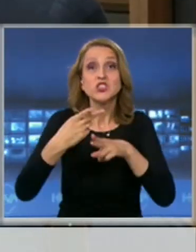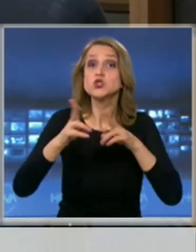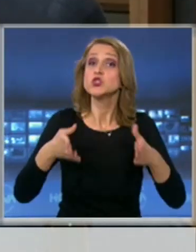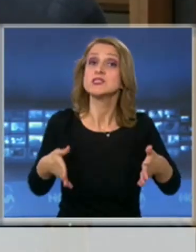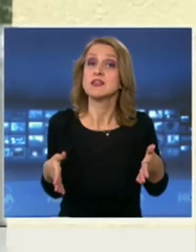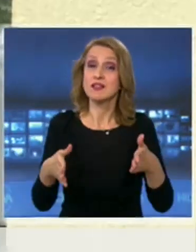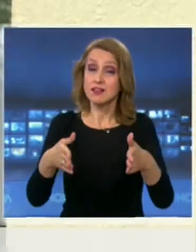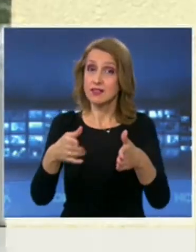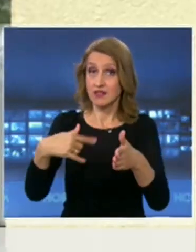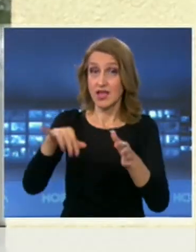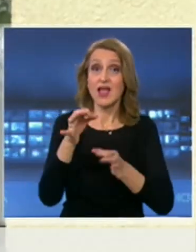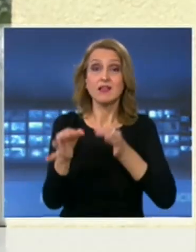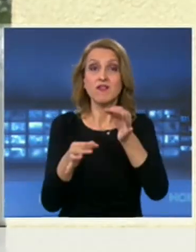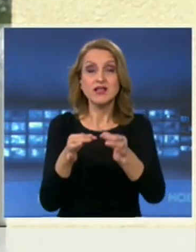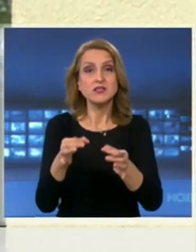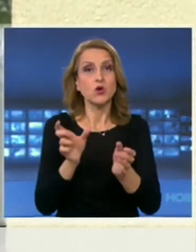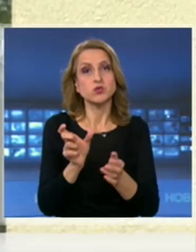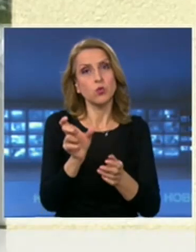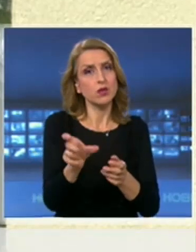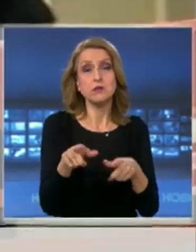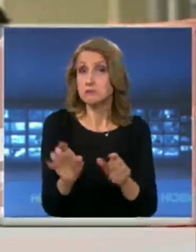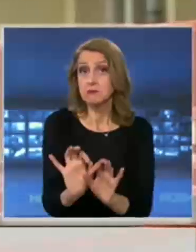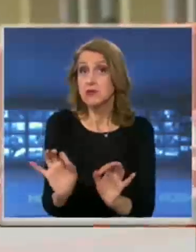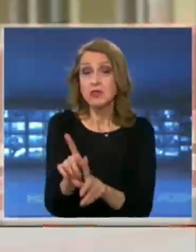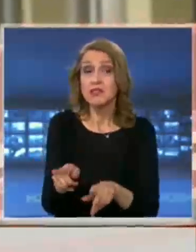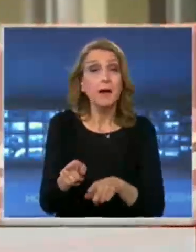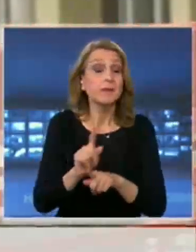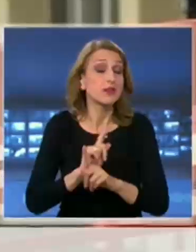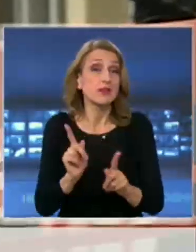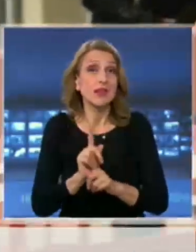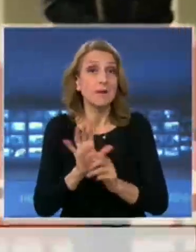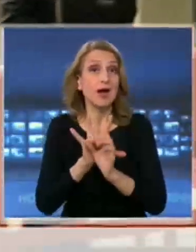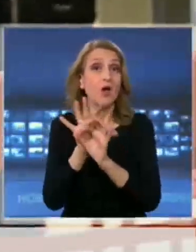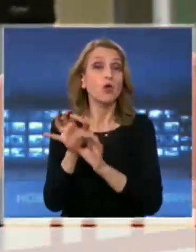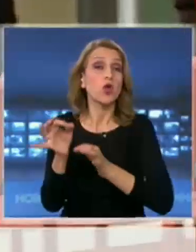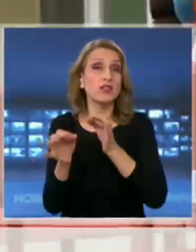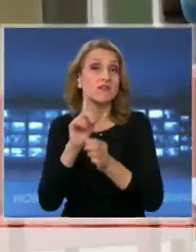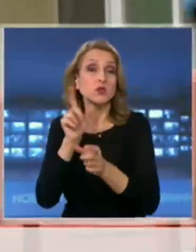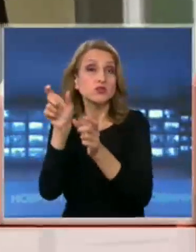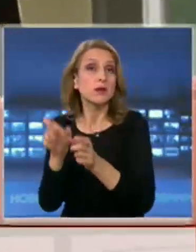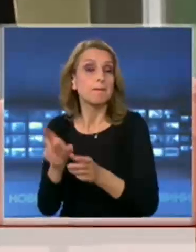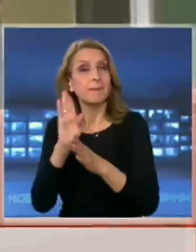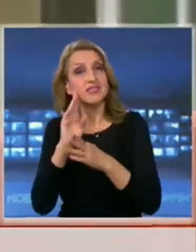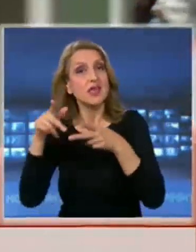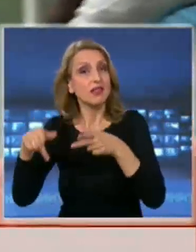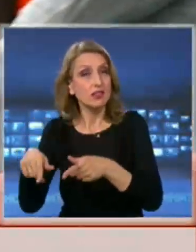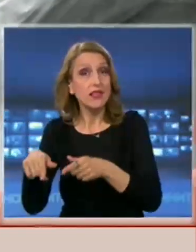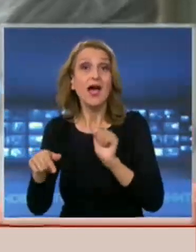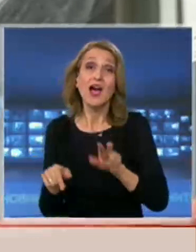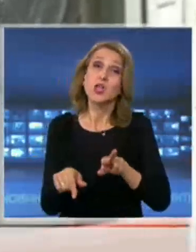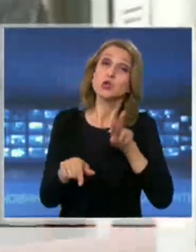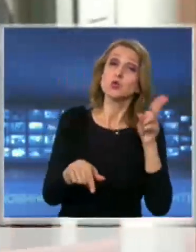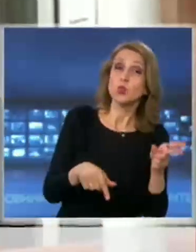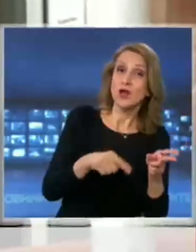така наречен сектор на инфекциозно отделение, където няма пациенти с COVID-инфекция, а другите сестрата с другата